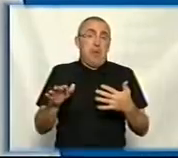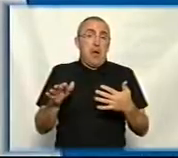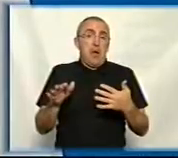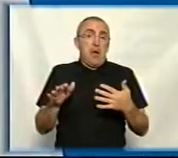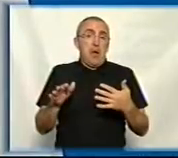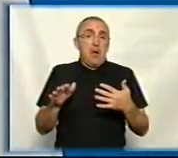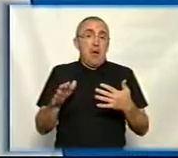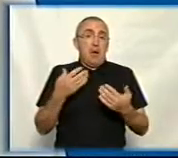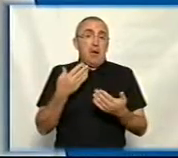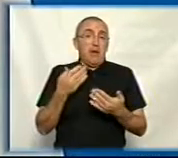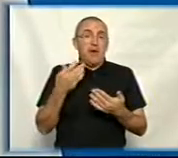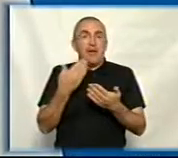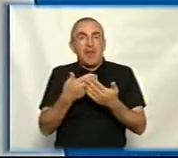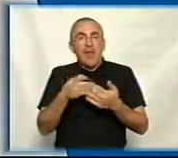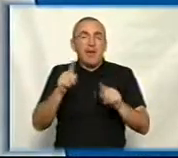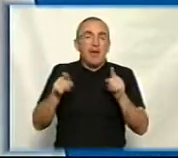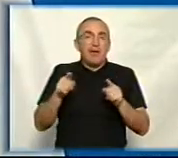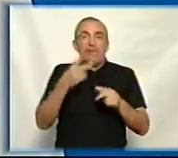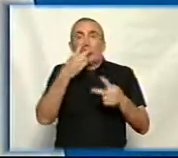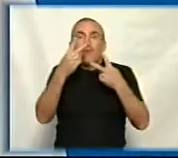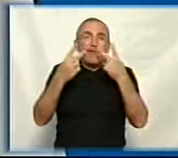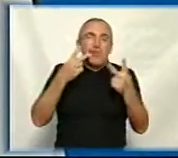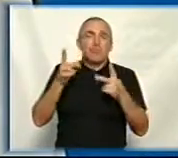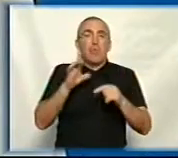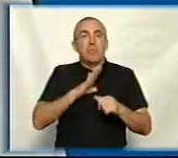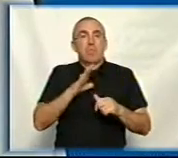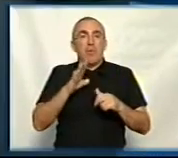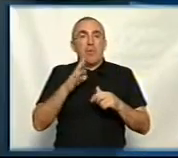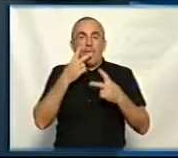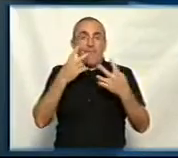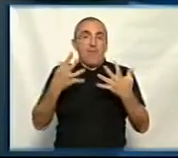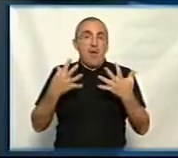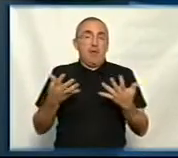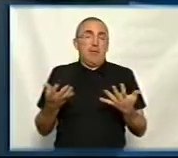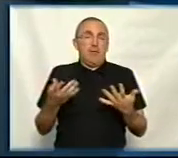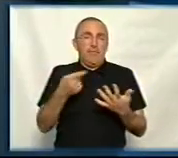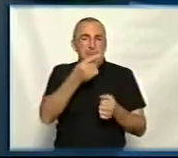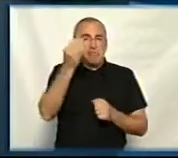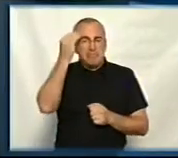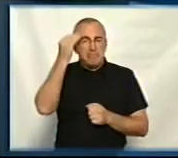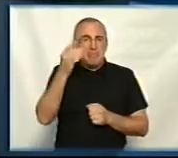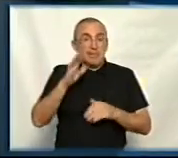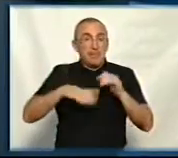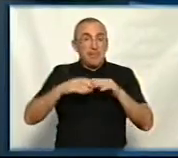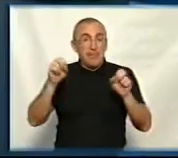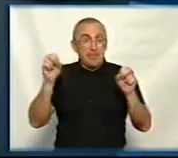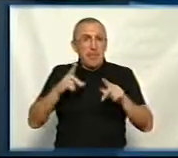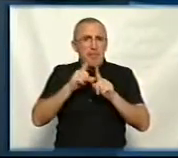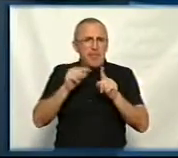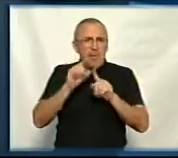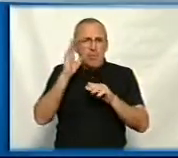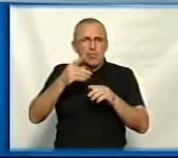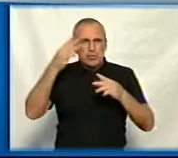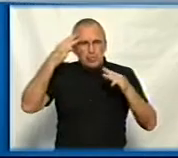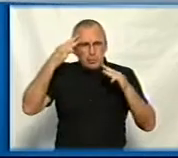даже якихось візуалізацій, да, для того, щоб було це явно винно, то, можливо, спеціалісти, які будуть... Правила будуть настільки